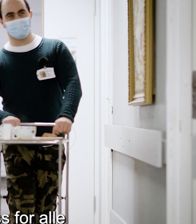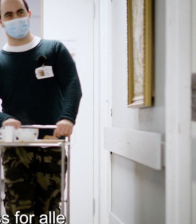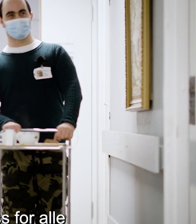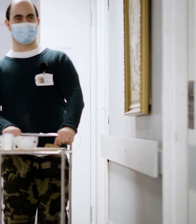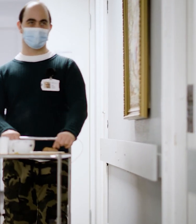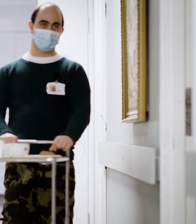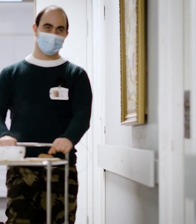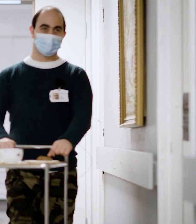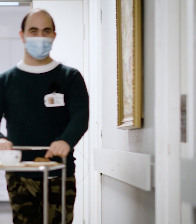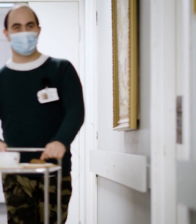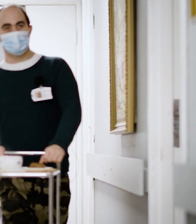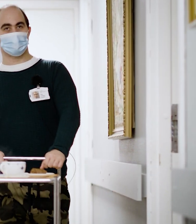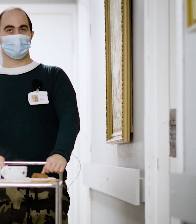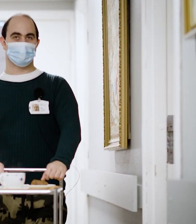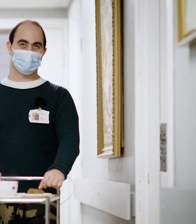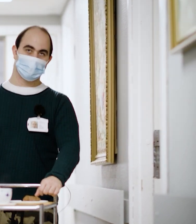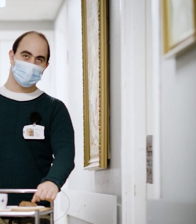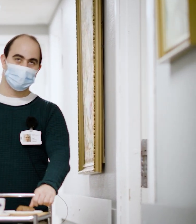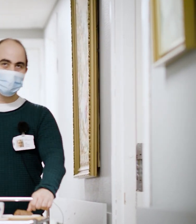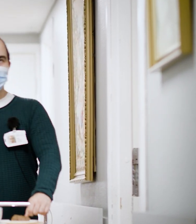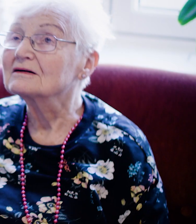er glad i å spre glede og omsorg.